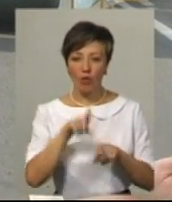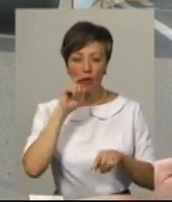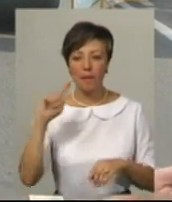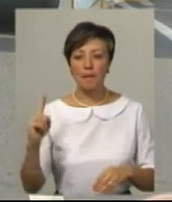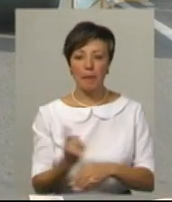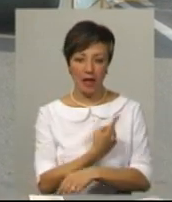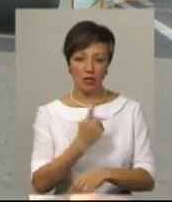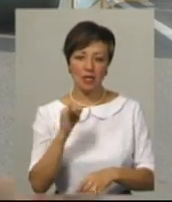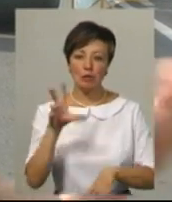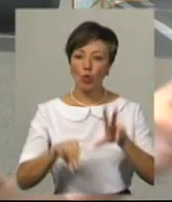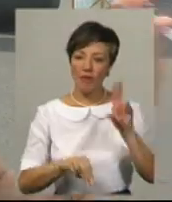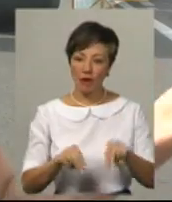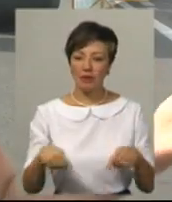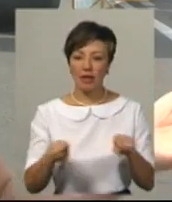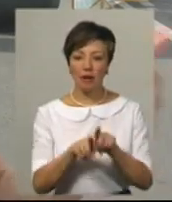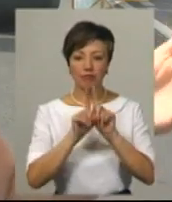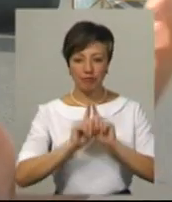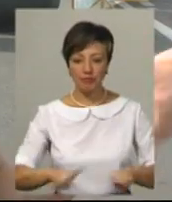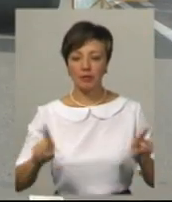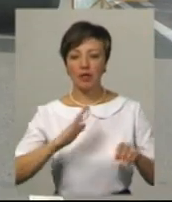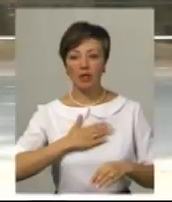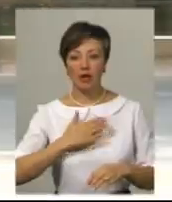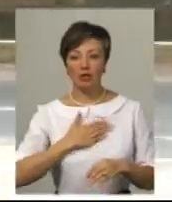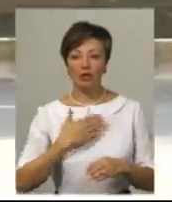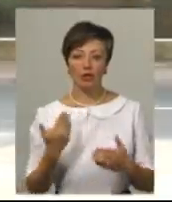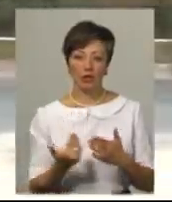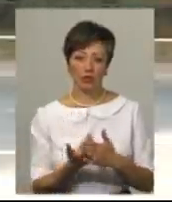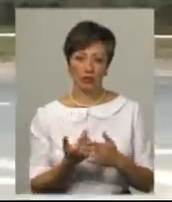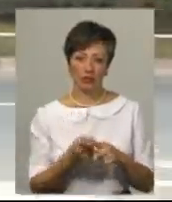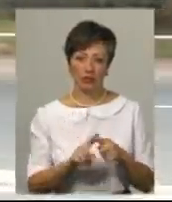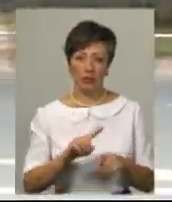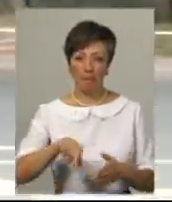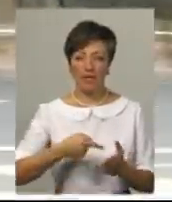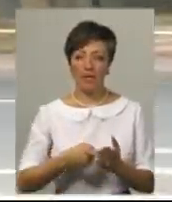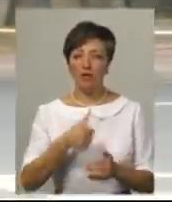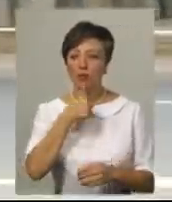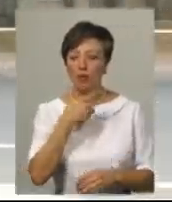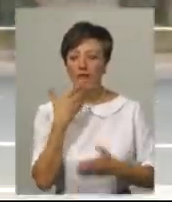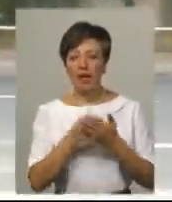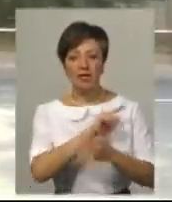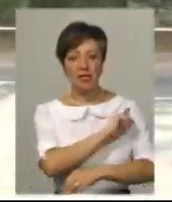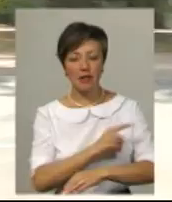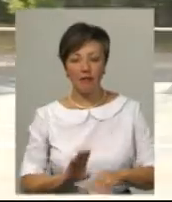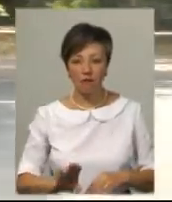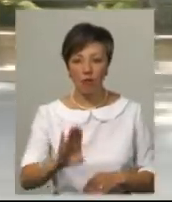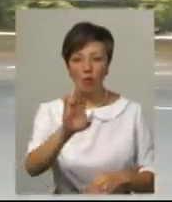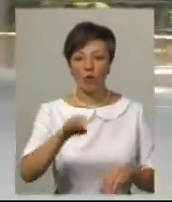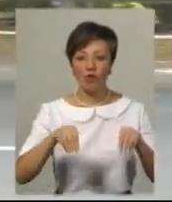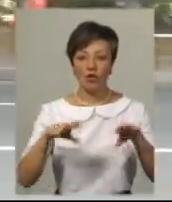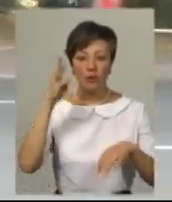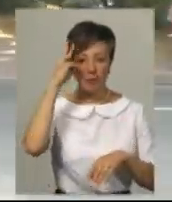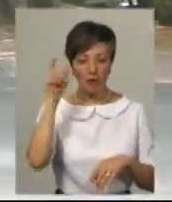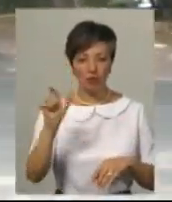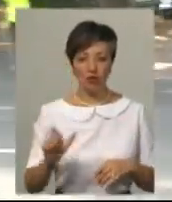тому вперше, і ми сподіваємо, що це буде така ізюмінка, наша вершина свободи. Спробувати власні сили на змаганнях з велозаїзду вгору вирішив хмельничанин